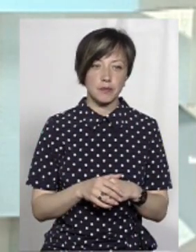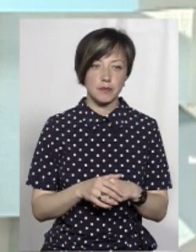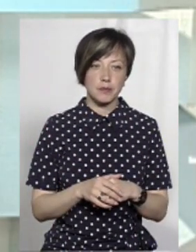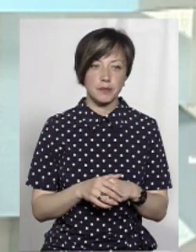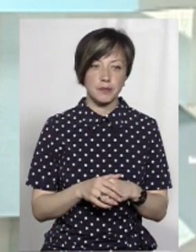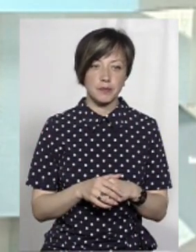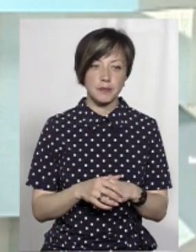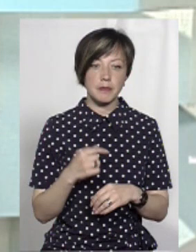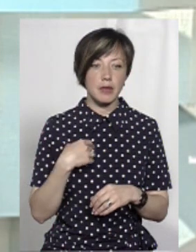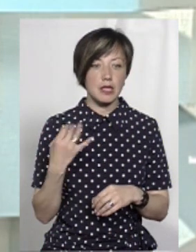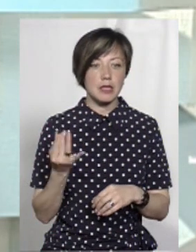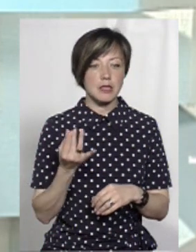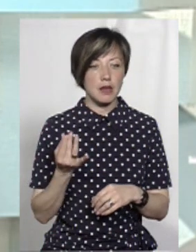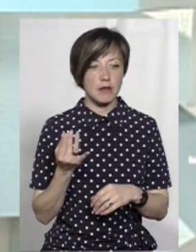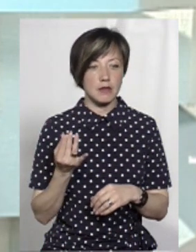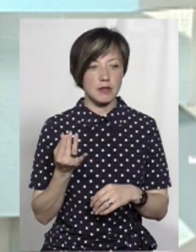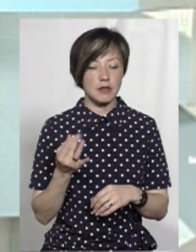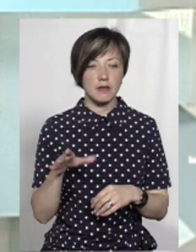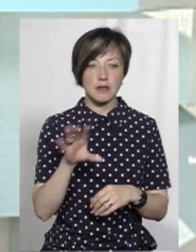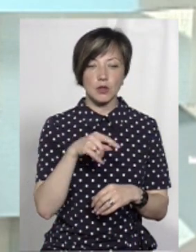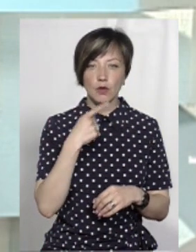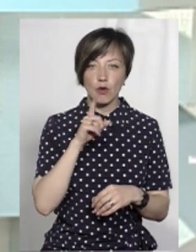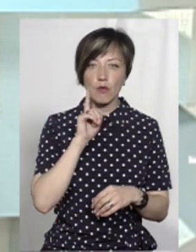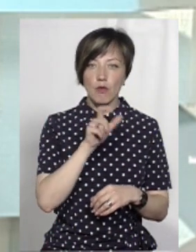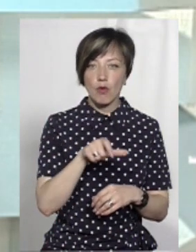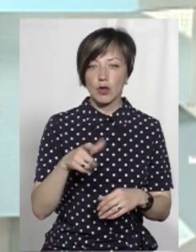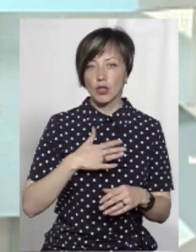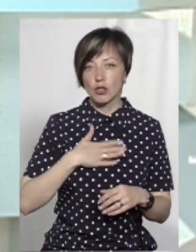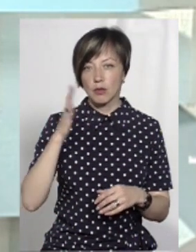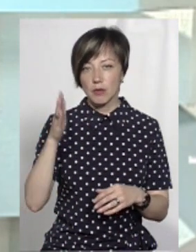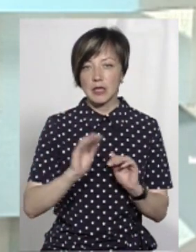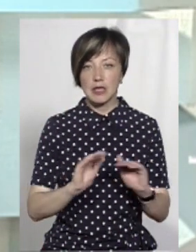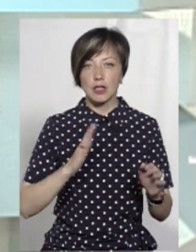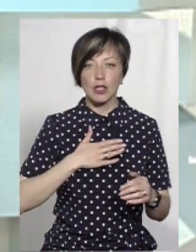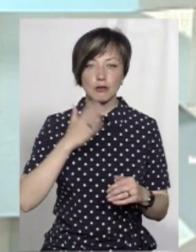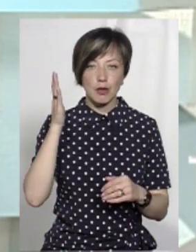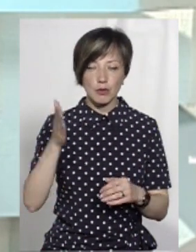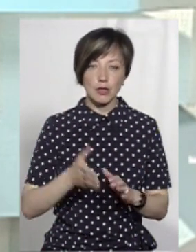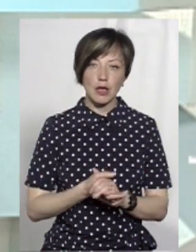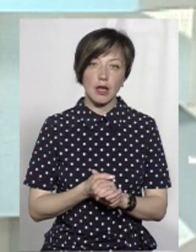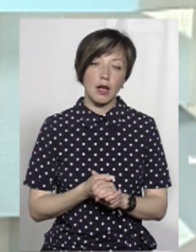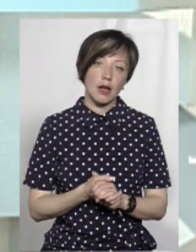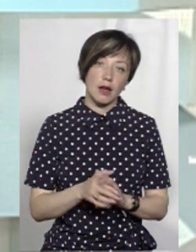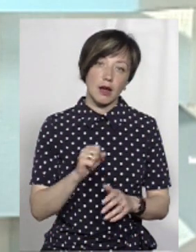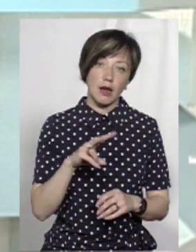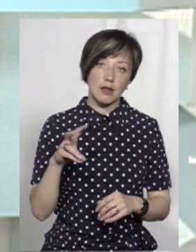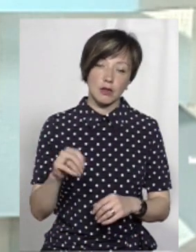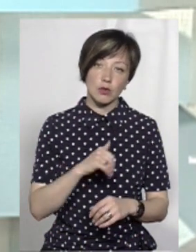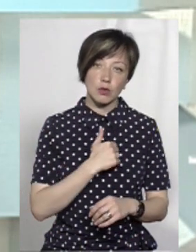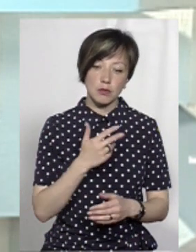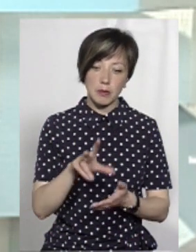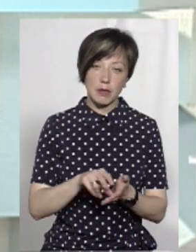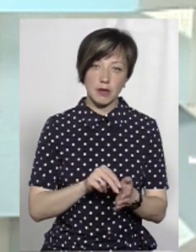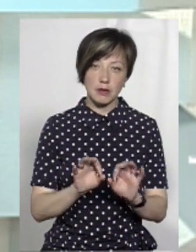інтенсивностю. От мене цікавить, ми всі говорять, що там молодь наше майбутнє, діти наше майбутнє. Але от я хотів би